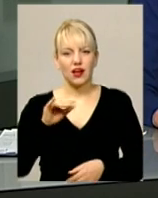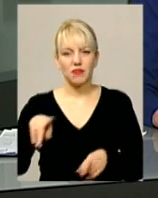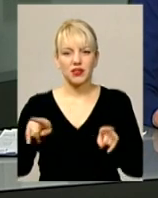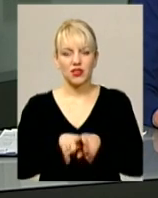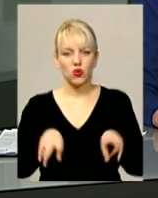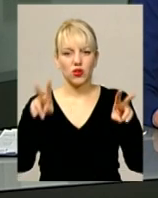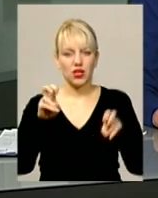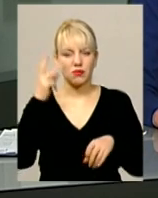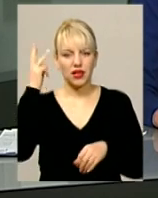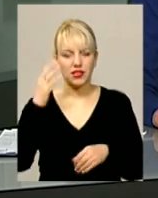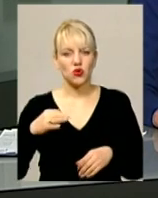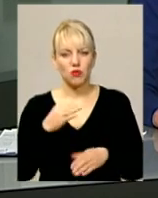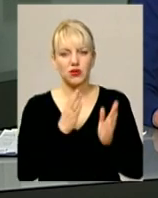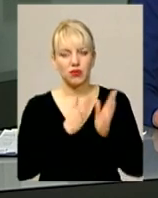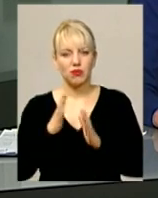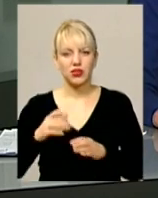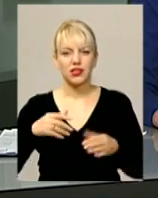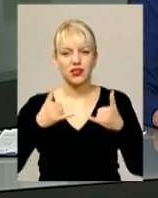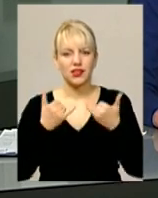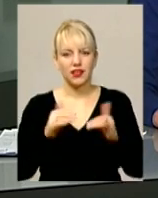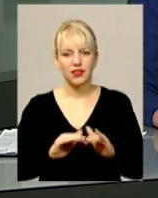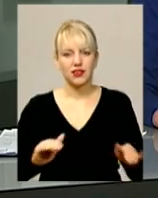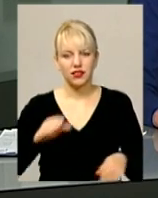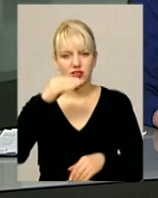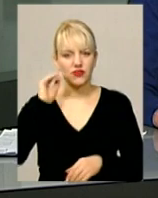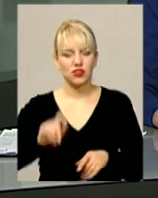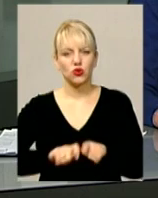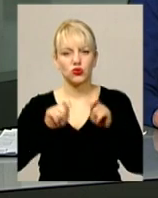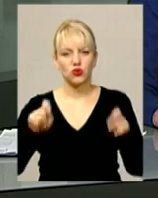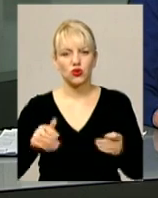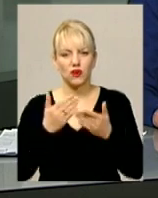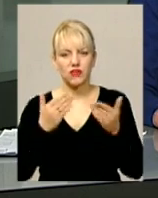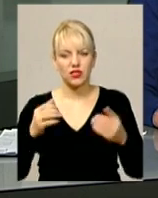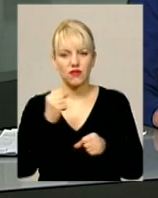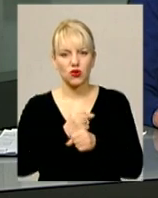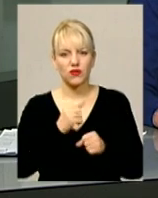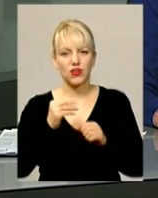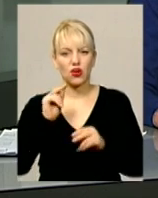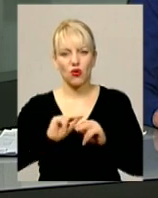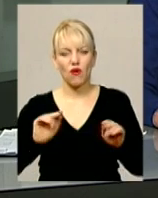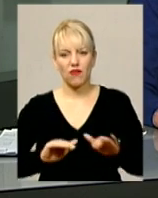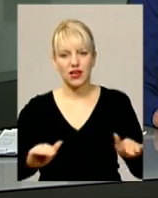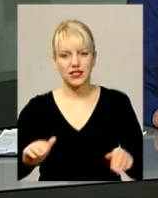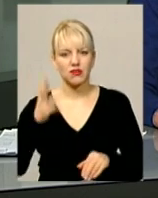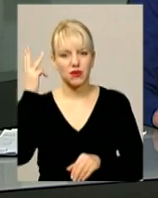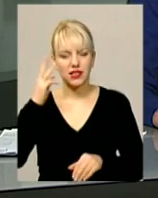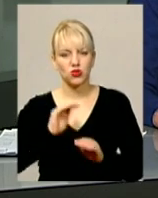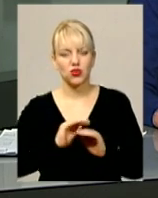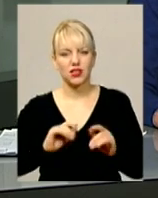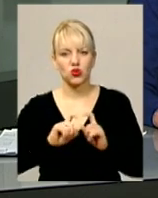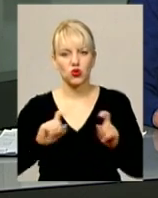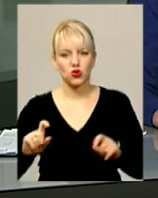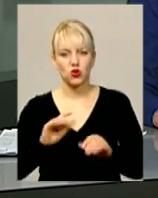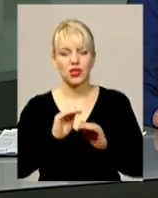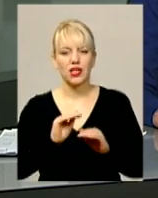Хмельницькій обласній бібліотеці для дітей імені Шевченка розгорнуто виставку робіт вихованців Хмельницької дитячої школи образотворчого та